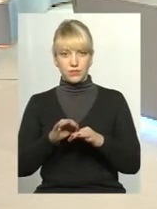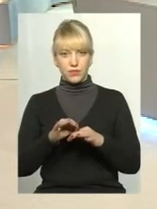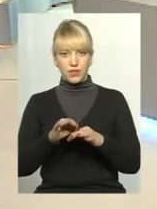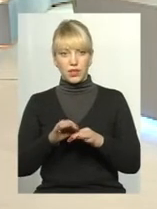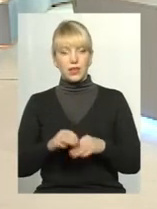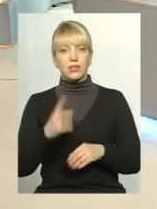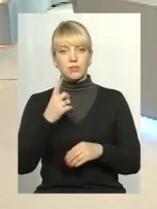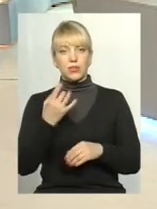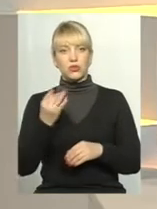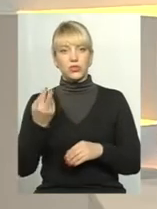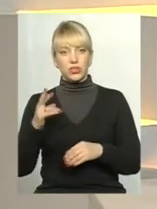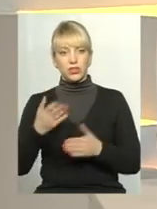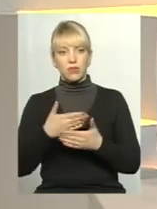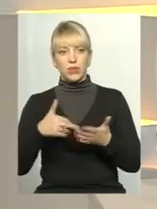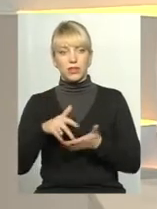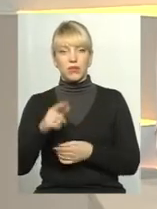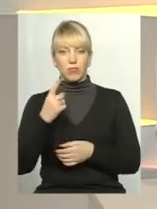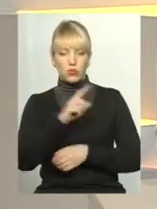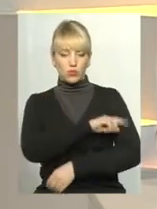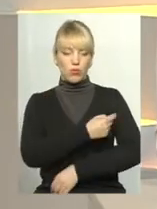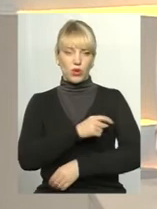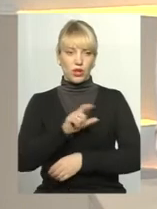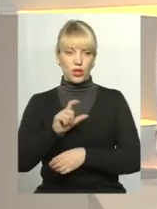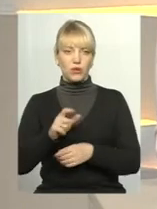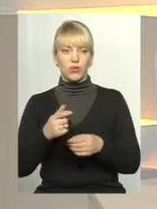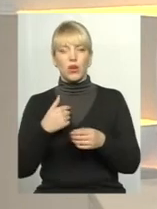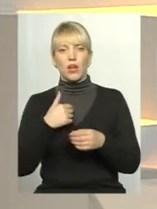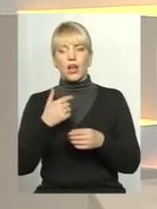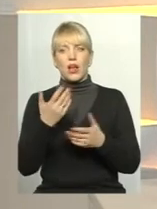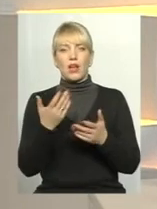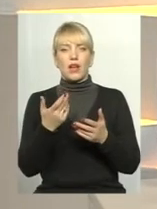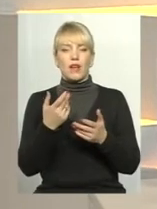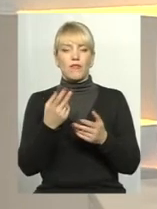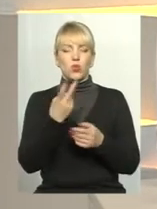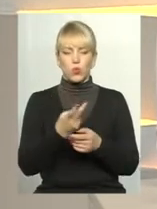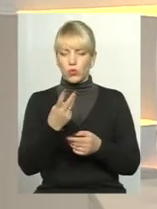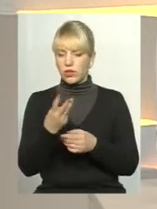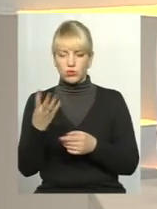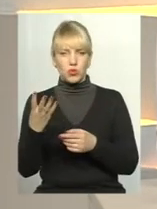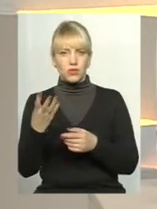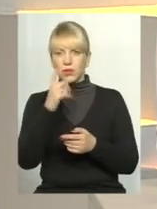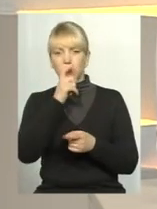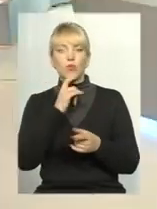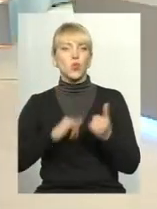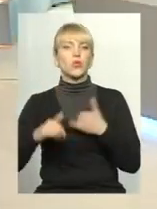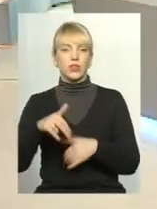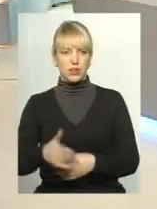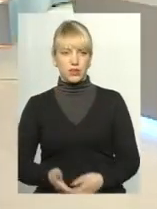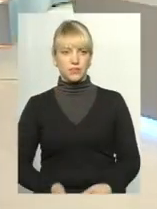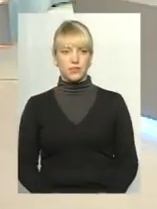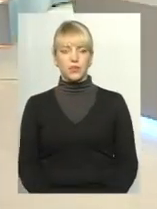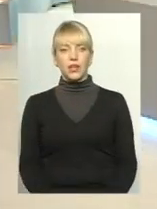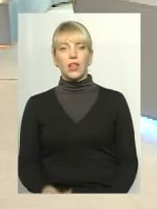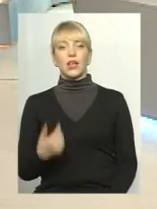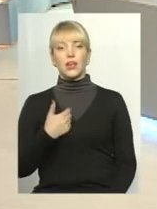з 1 січня ми йдемо у першу поліклініку, у другу, у третю, у четверту. Як людям розібратись, куди їм йти? Я ще